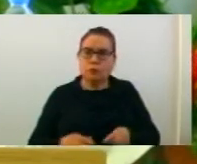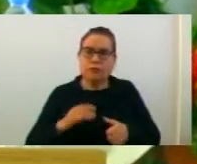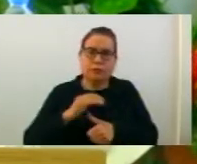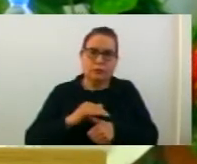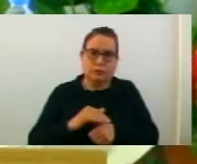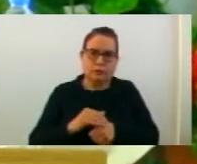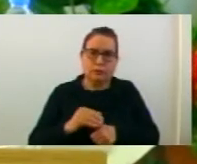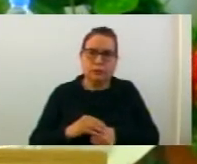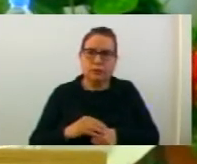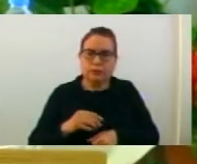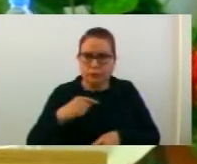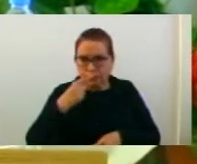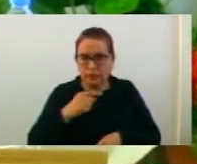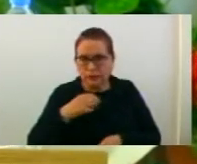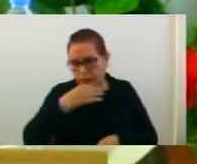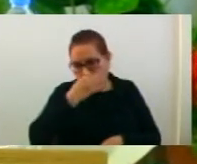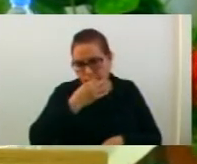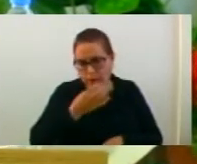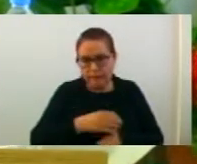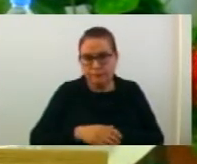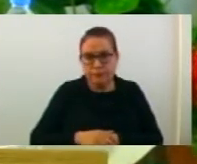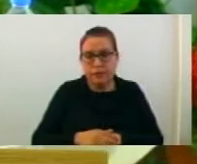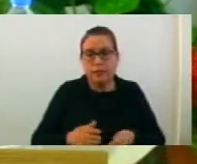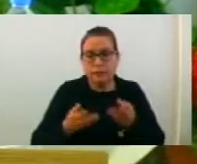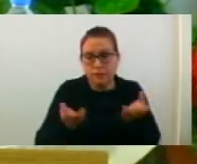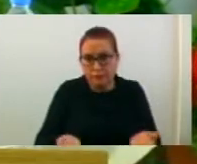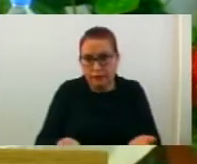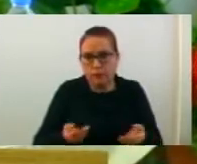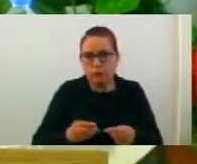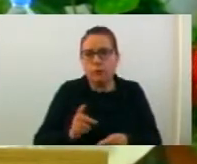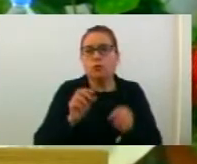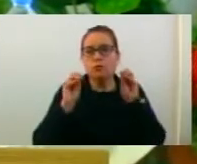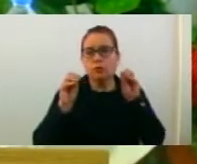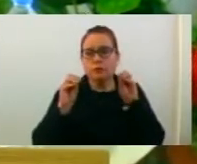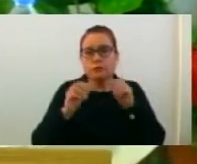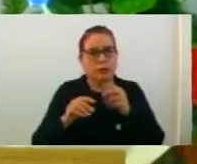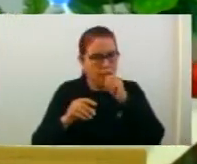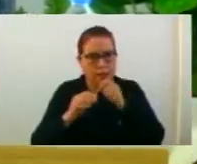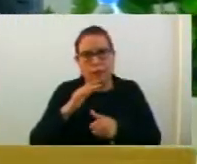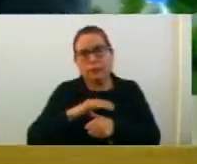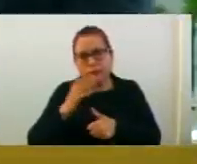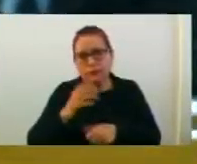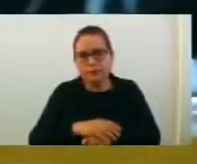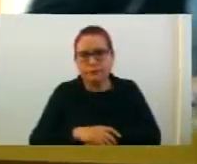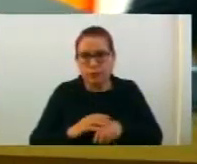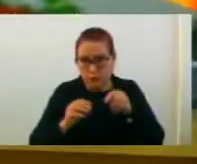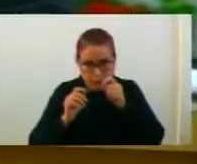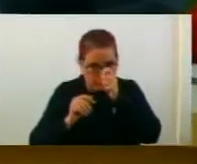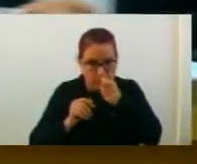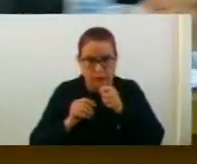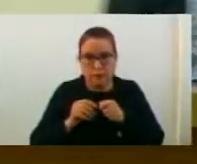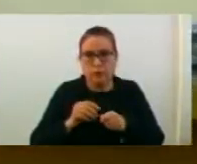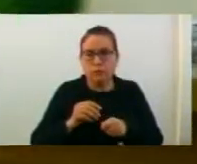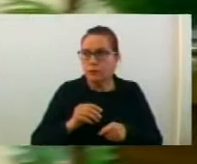повиквам, председател на Комисијата, поднесе извеща и да даде предлог до СОЪТ. Повелите. Благодара. Почитувани, согласно